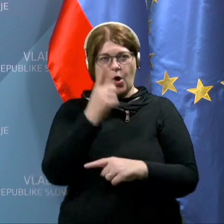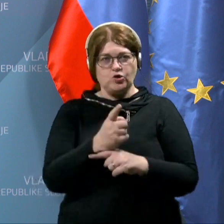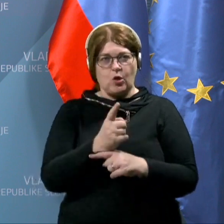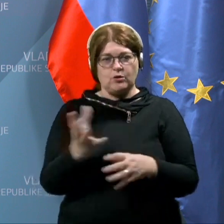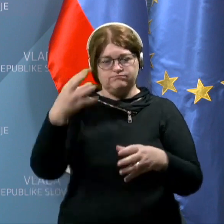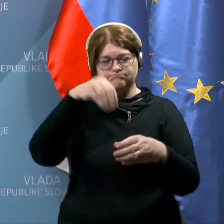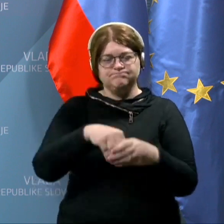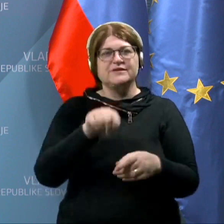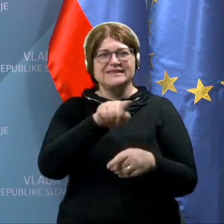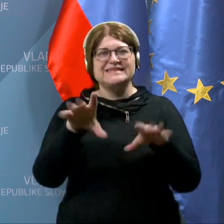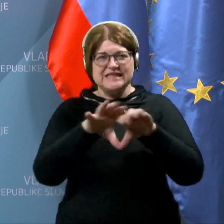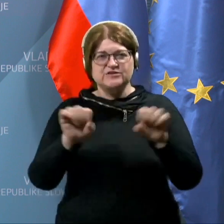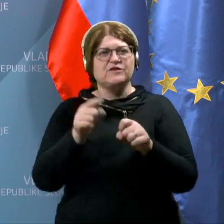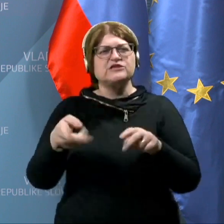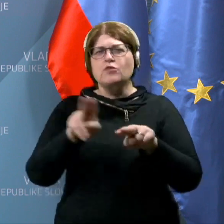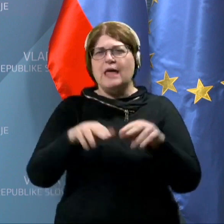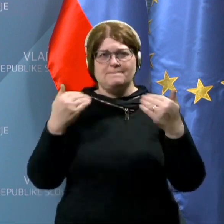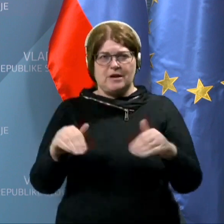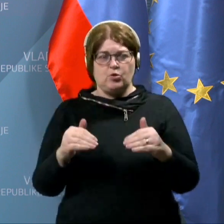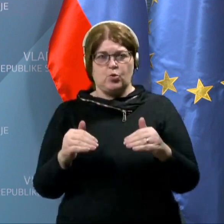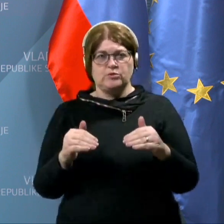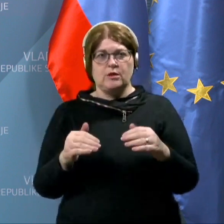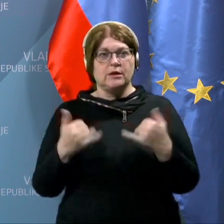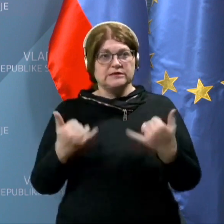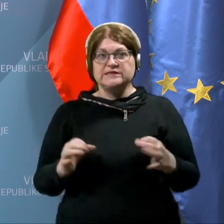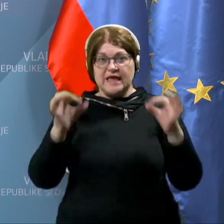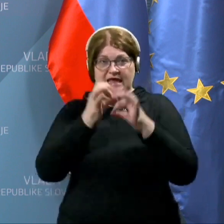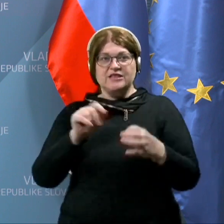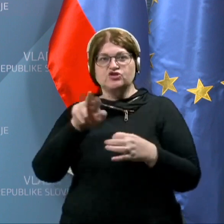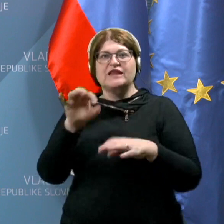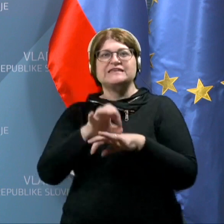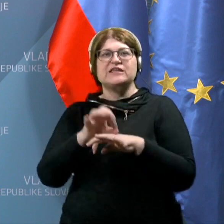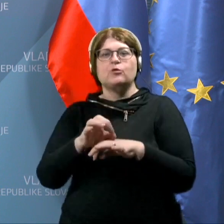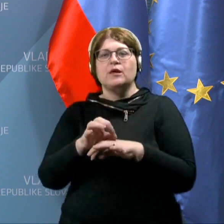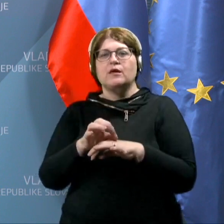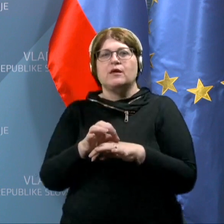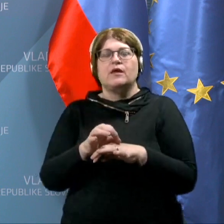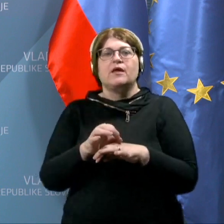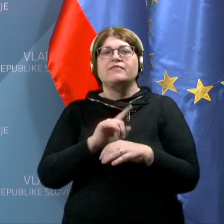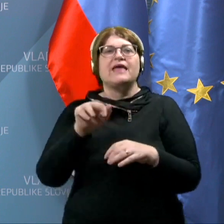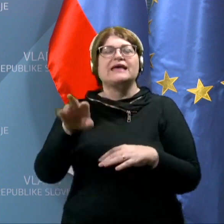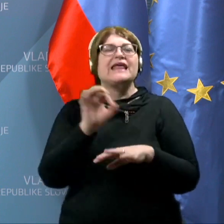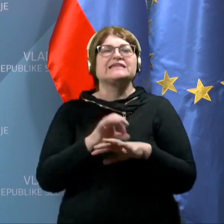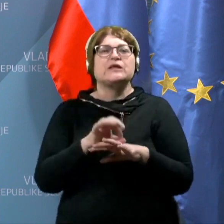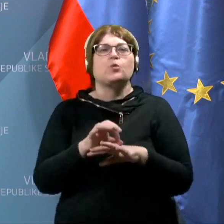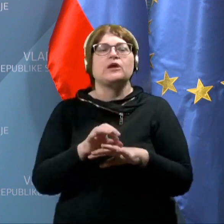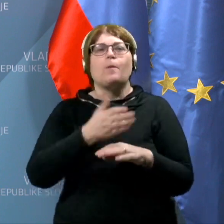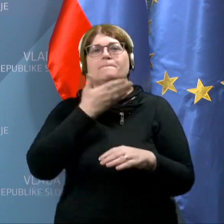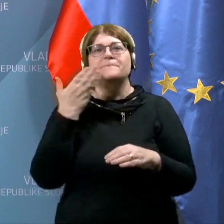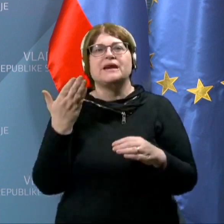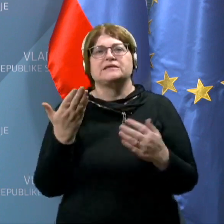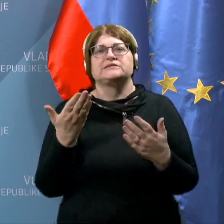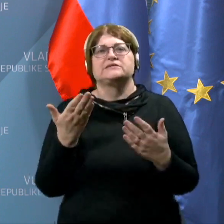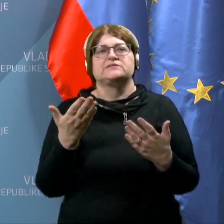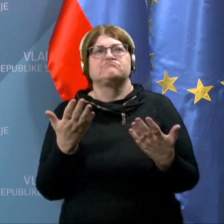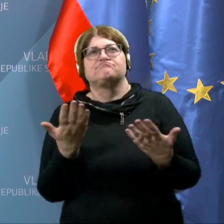torej tiste storitev, ki so nekako najnujnejše. Ampak zdaj nihče ne gre k zdravniku takrat, mislim, nihče ne gre k zdravniku brez, da bi